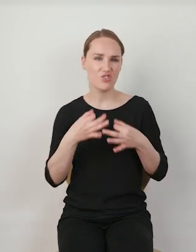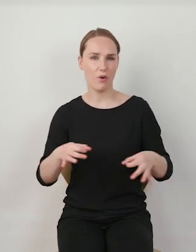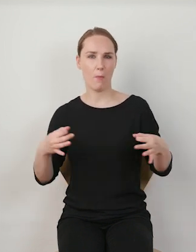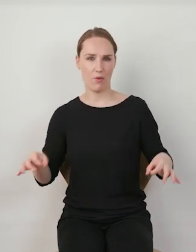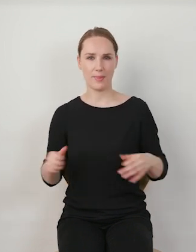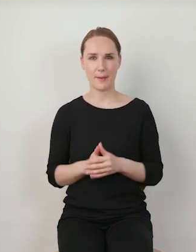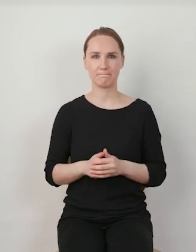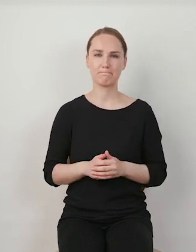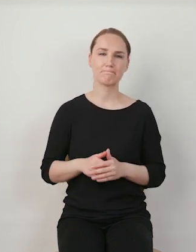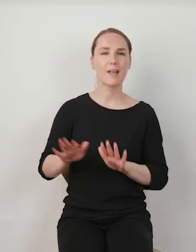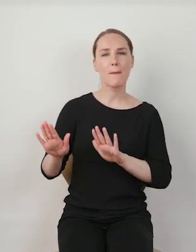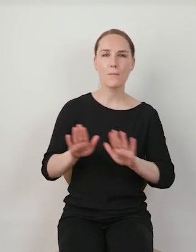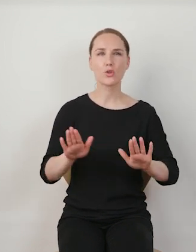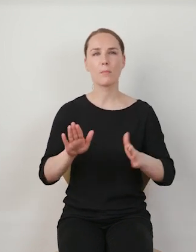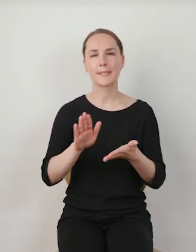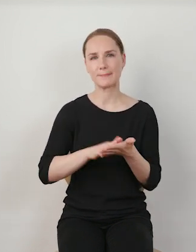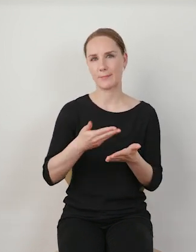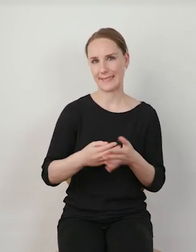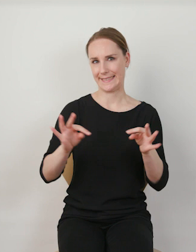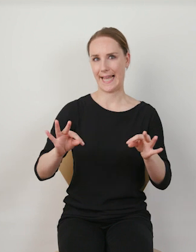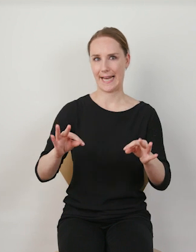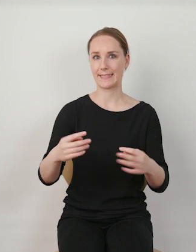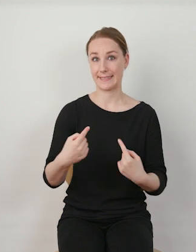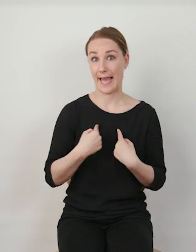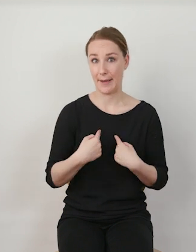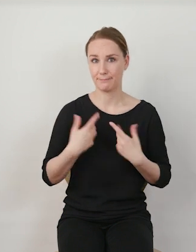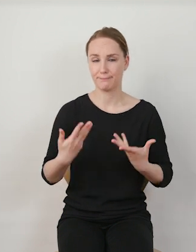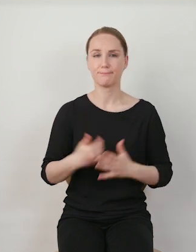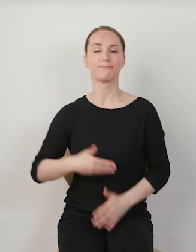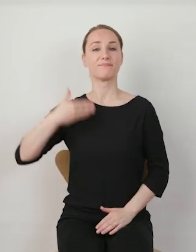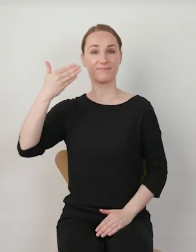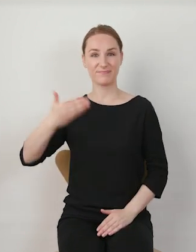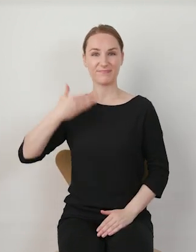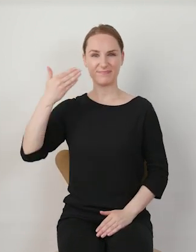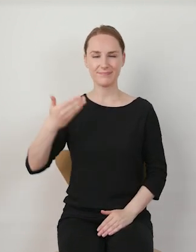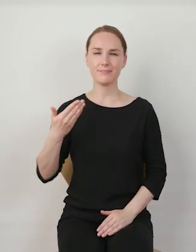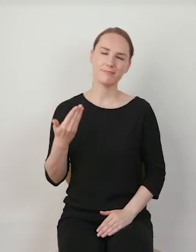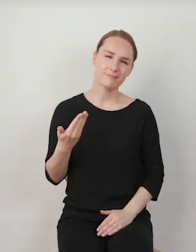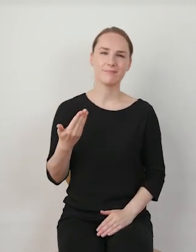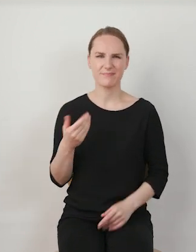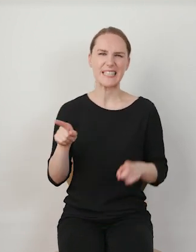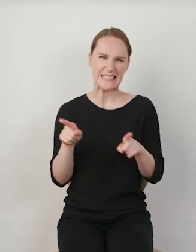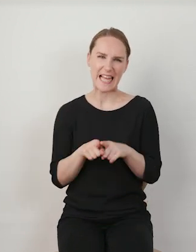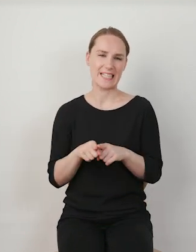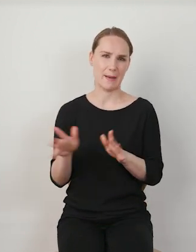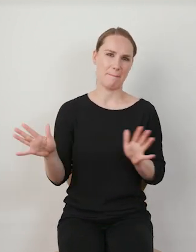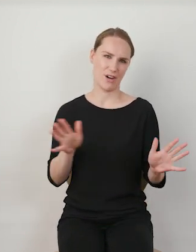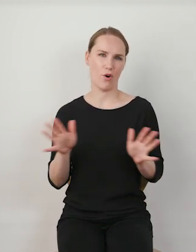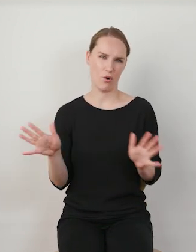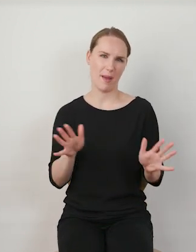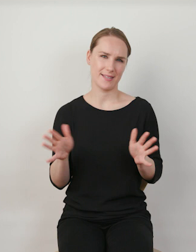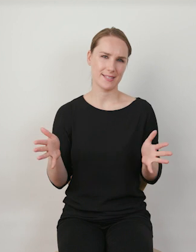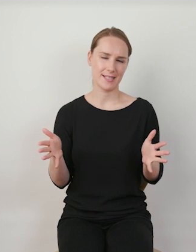mogłabym to przerównać do sytuacji, w której ja się teraz znajduję. Przemawiam do Państwa i to jest pewnego rodzaju performance.